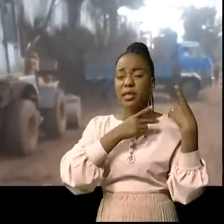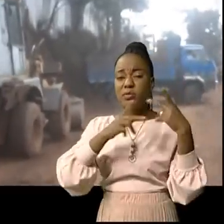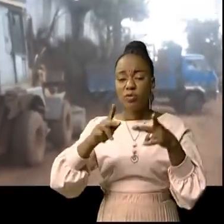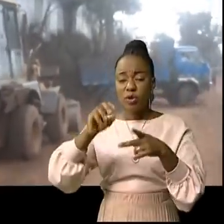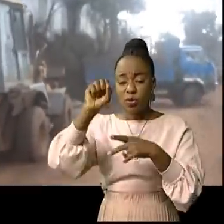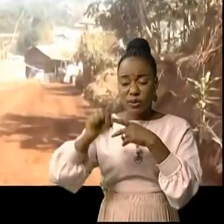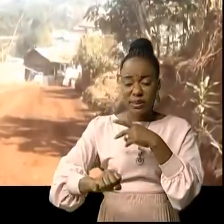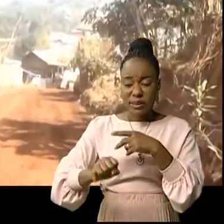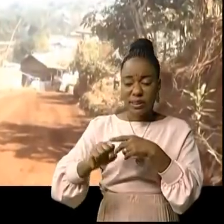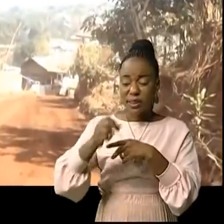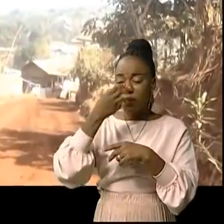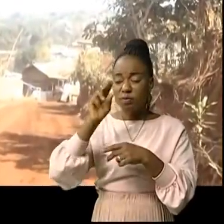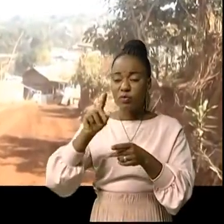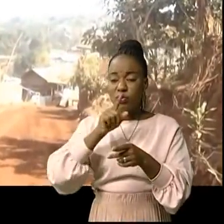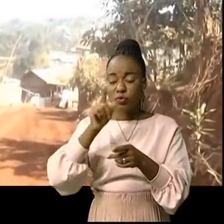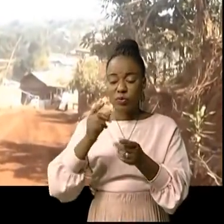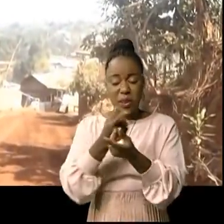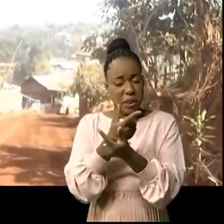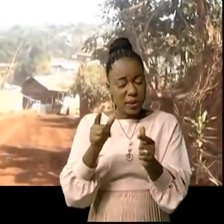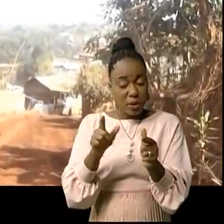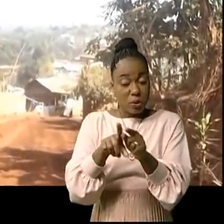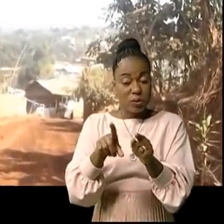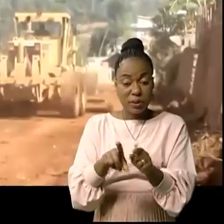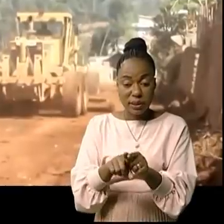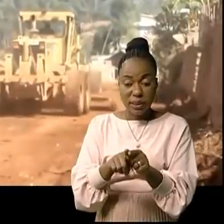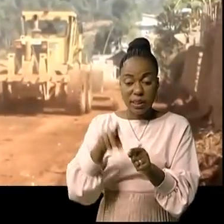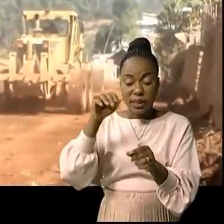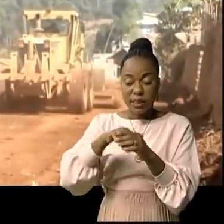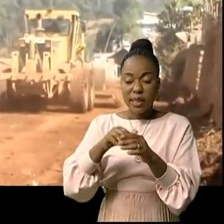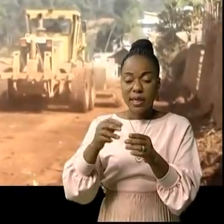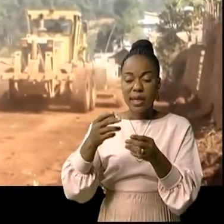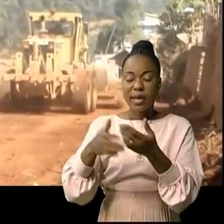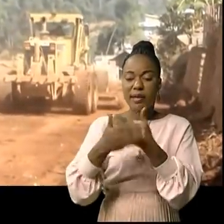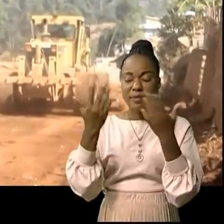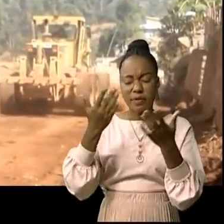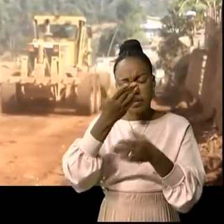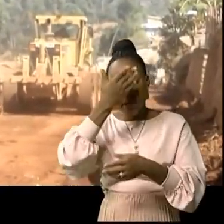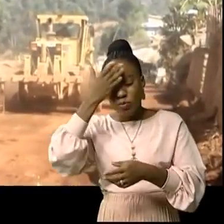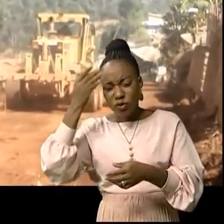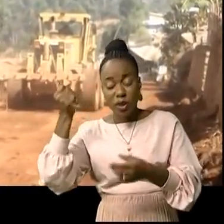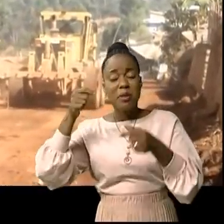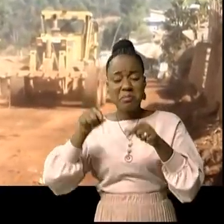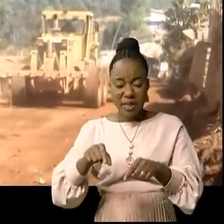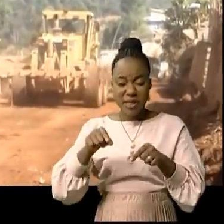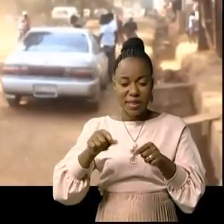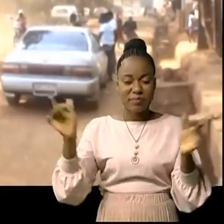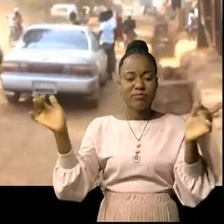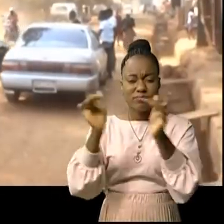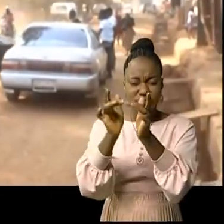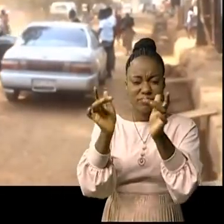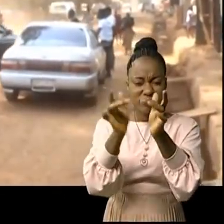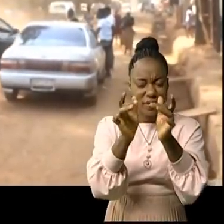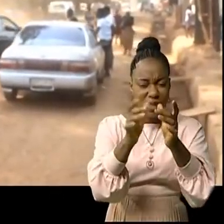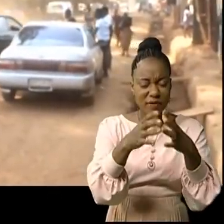autonome. Désormais, les habitants de cette partie de la ville de Boucavou, oubliés depuis longtemps, sont aujourd'hui connectés des autres